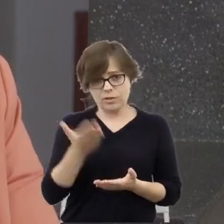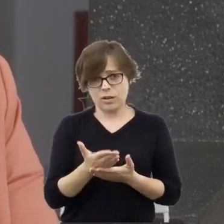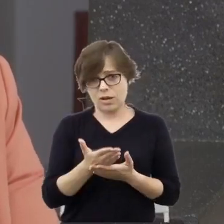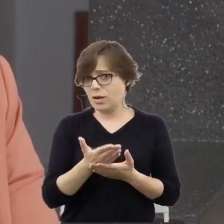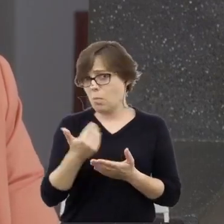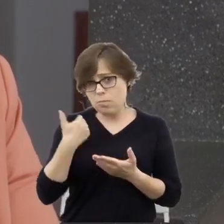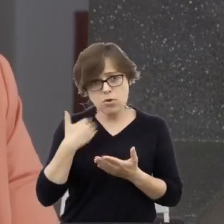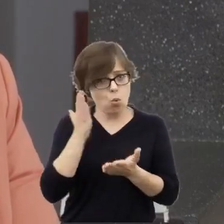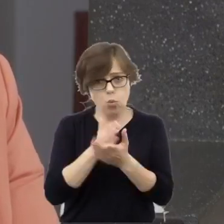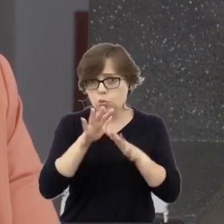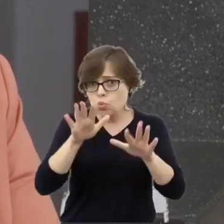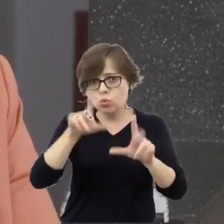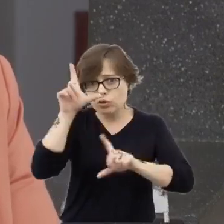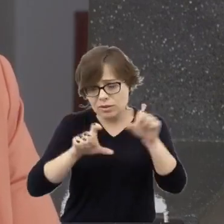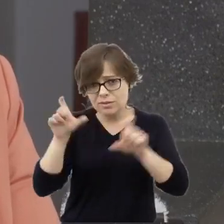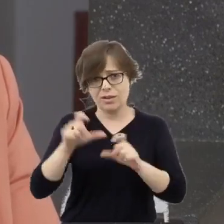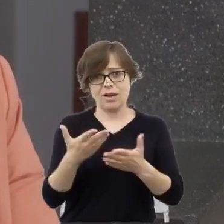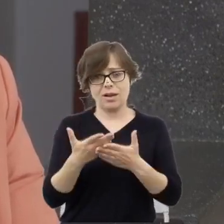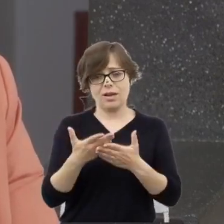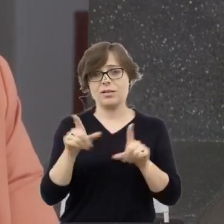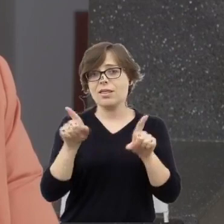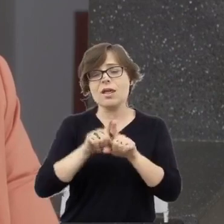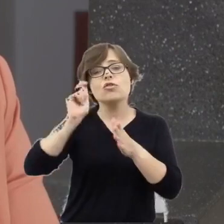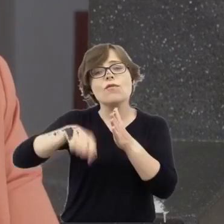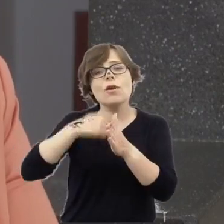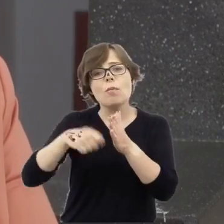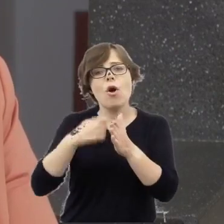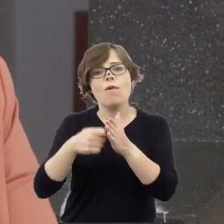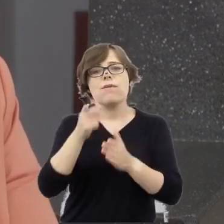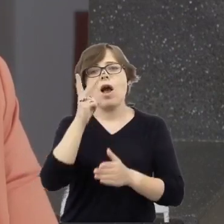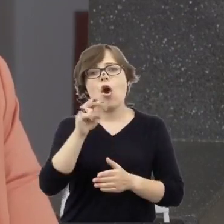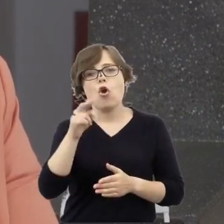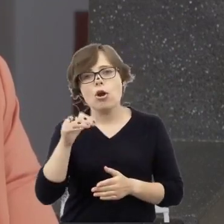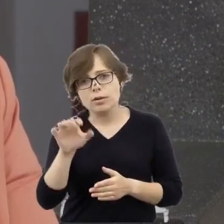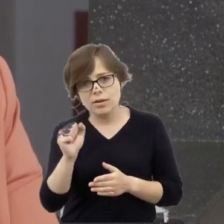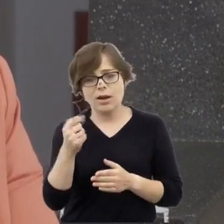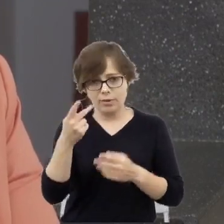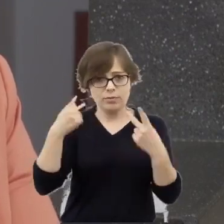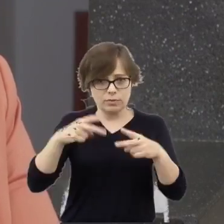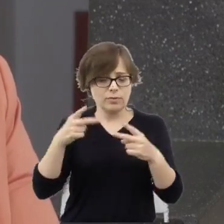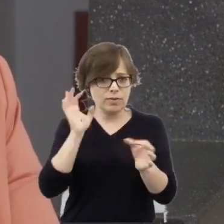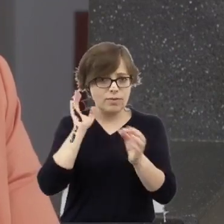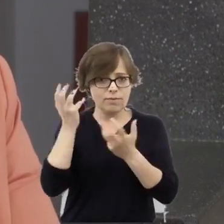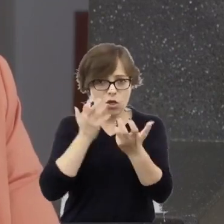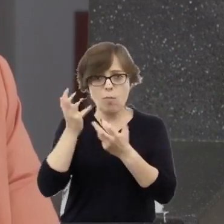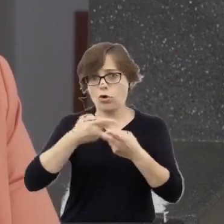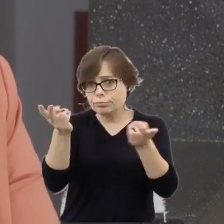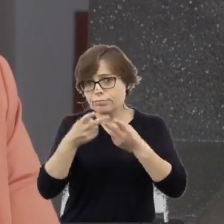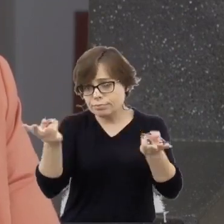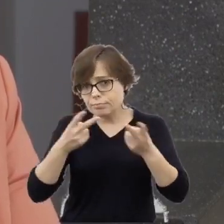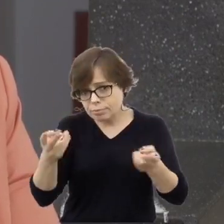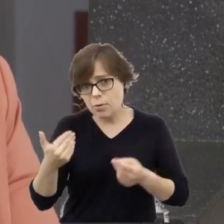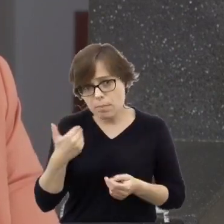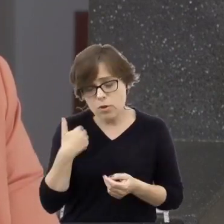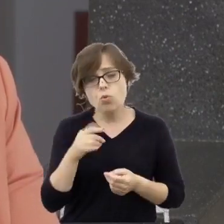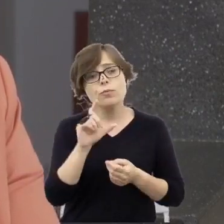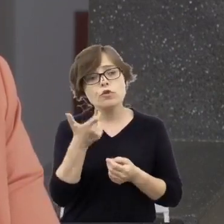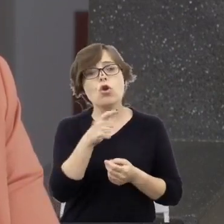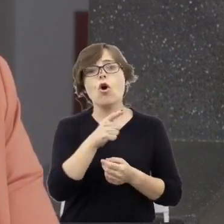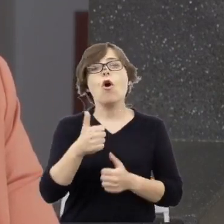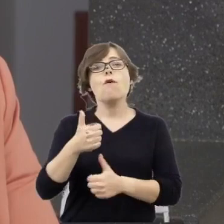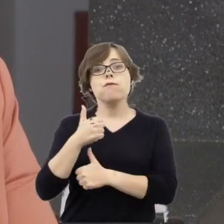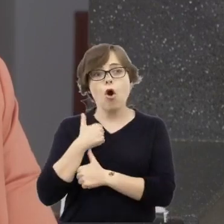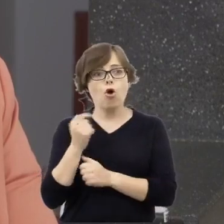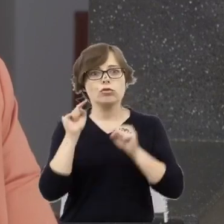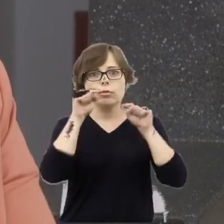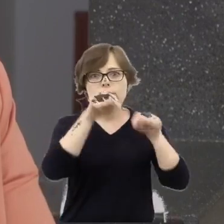zdjęć i też kroniki filmowe zajmowały się jednak tym, co zastało wojsko